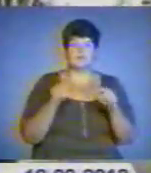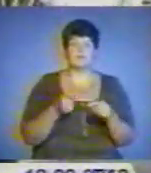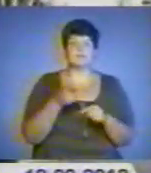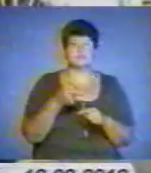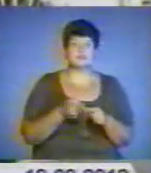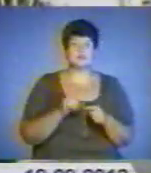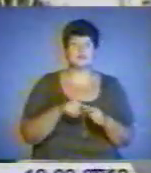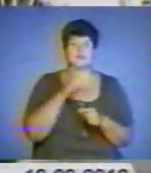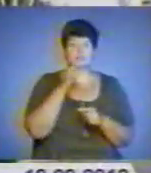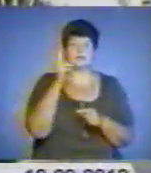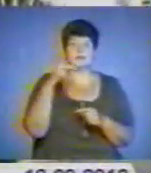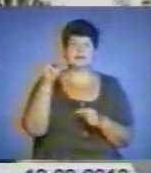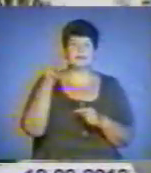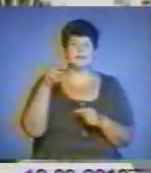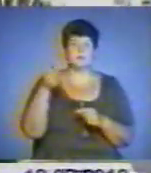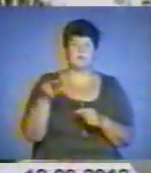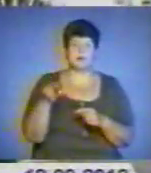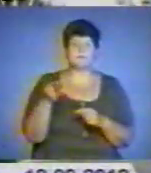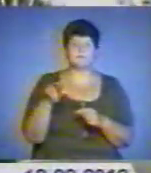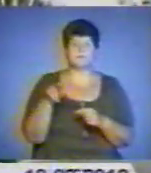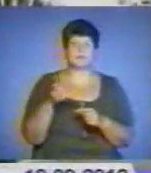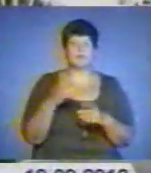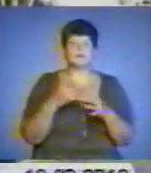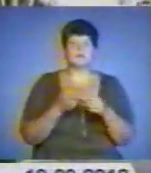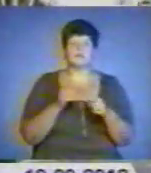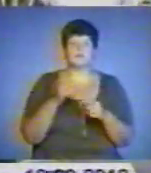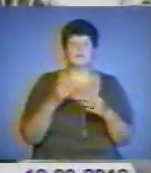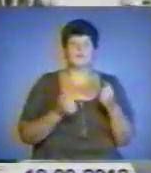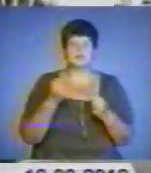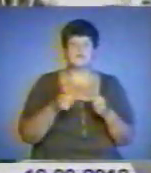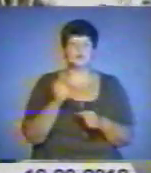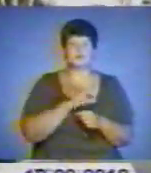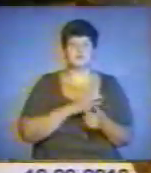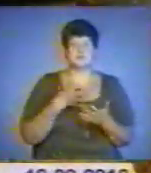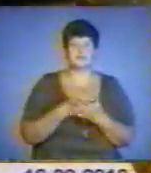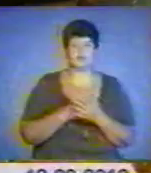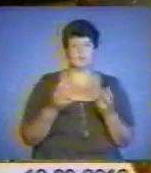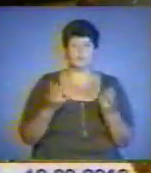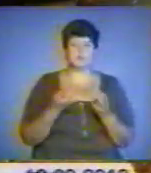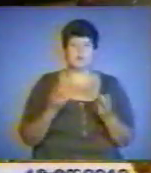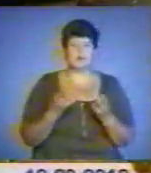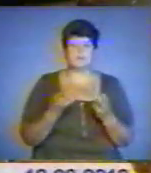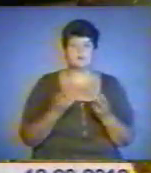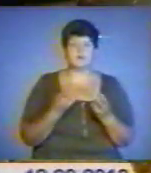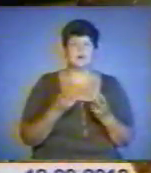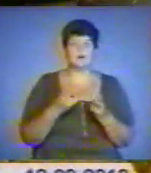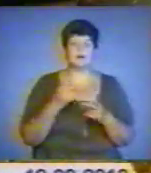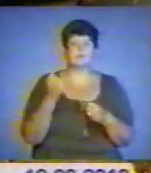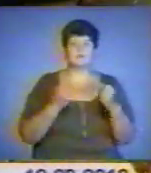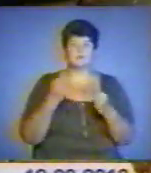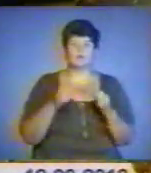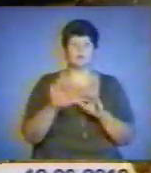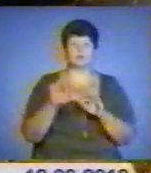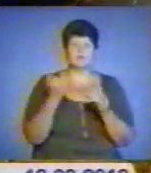ДТП, даний перевезень не здійснювався, водій використовував його для власних потреб. Автівку ВАЗ у чоловіка позичив знайомий,